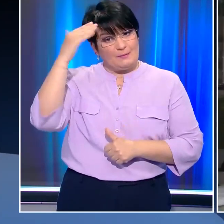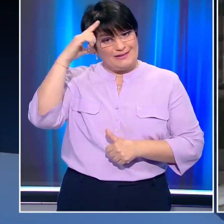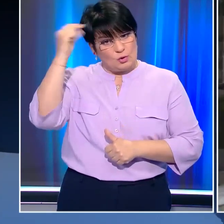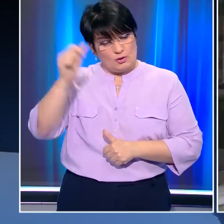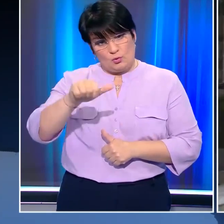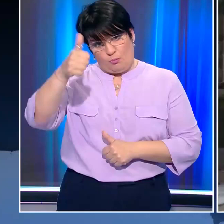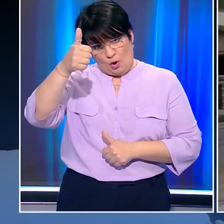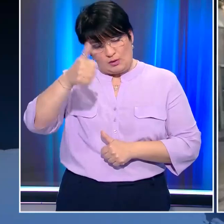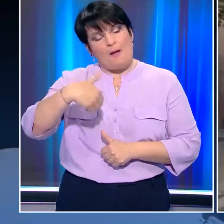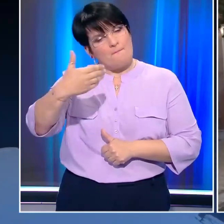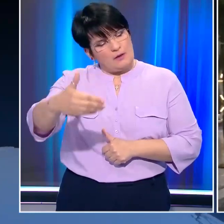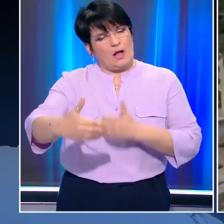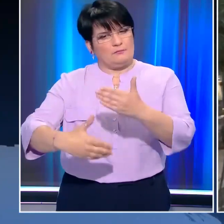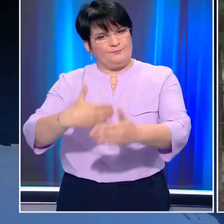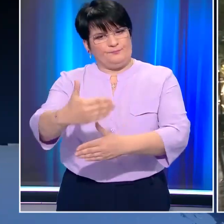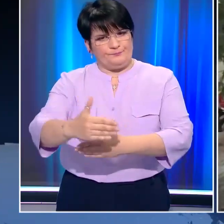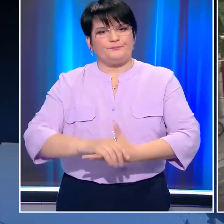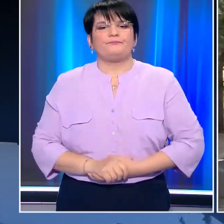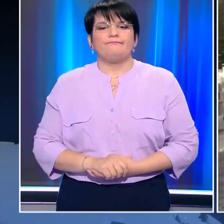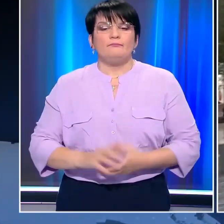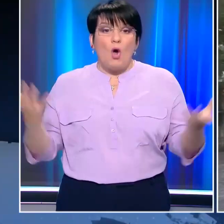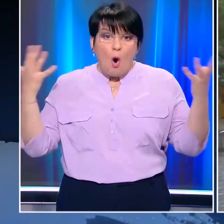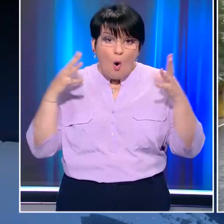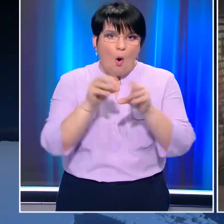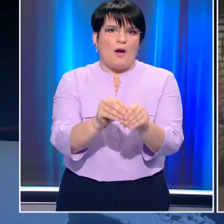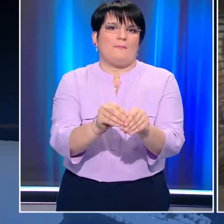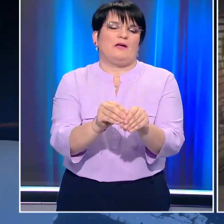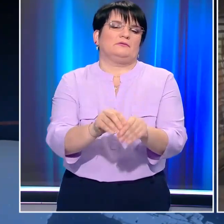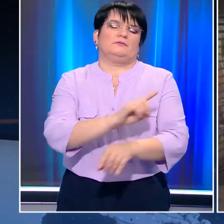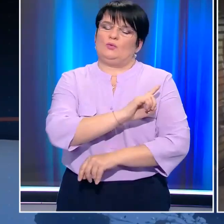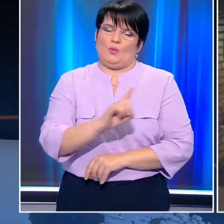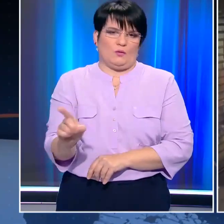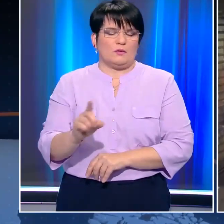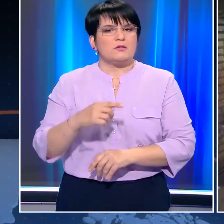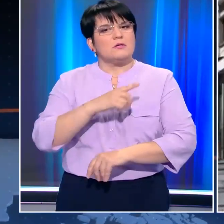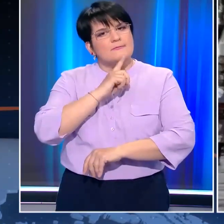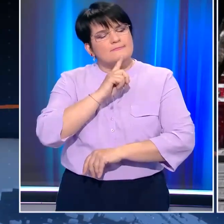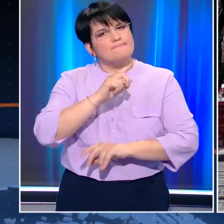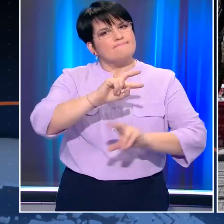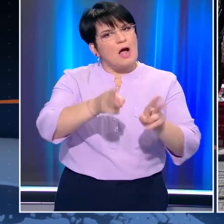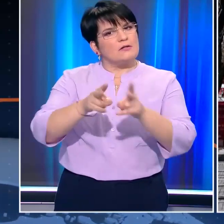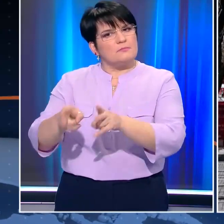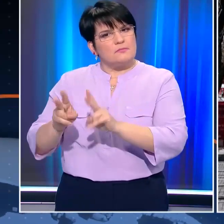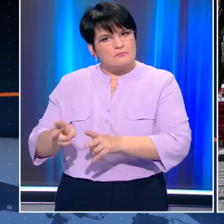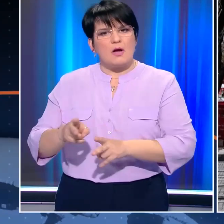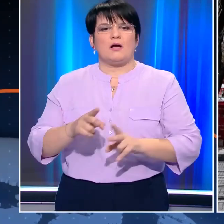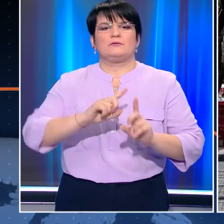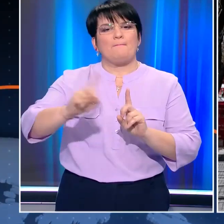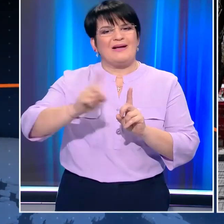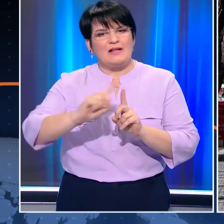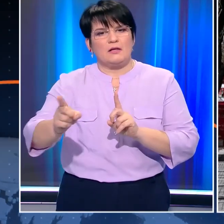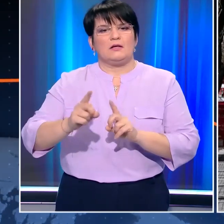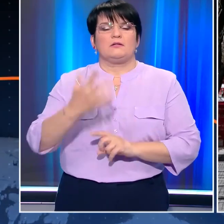λίκη. Καθώς δεν είναι εφικτό να χωρέσουν όλα την ίδια ημέρα, ανεμένεται να εξεταστούν οι δυνατότητες για άνοιγμα του λιανεμπορίου και των διαδημοτικών μετακινήσεων